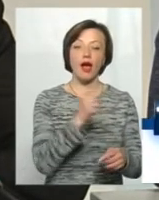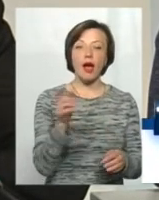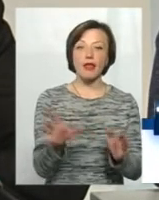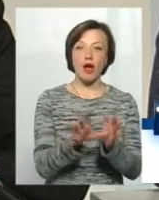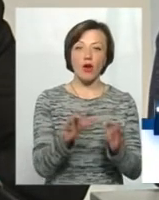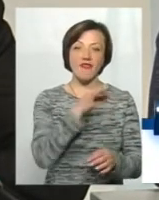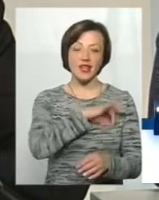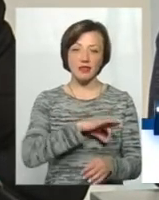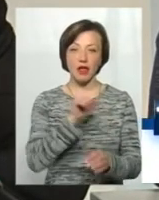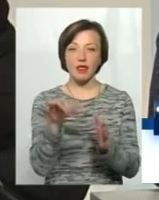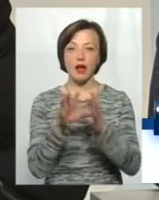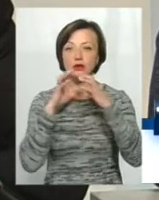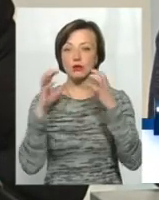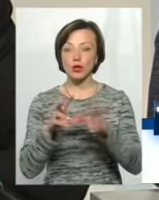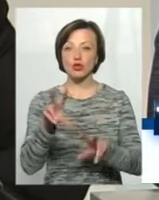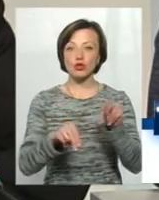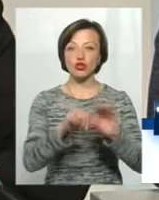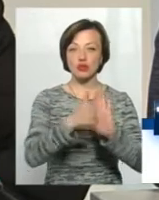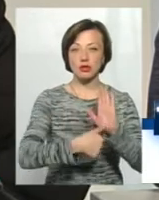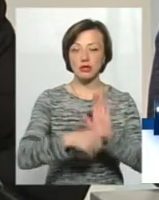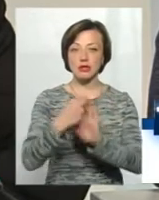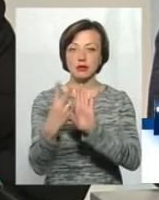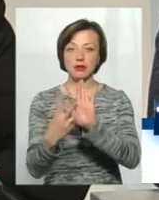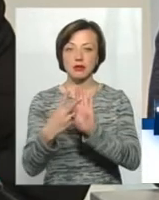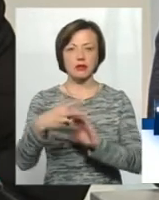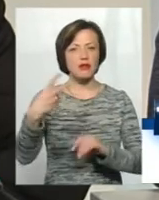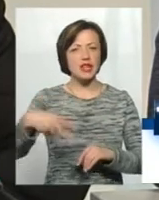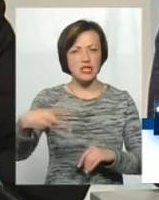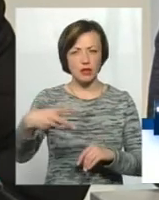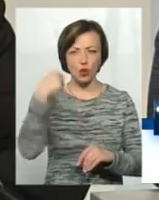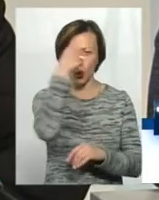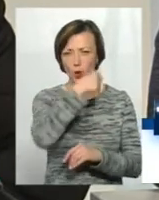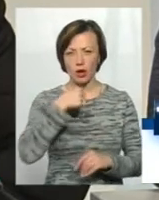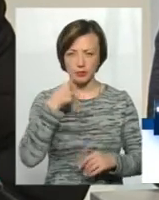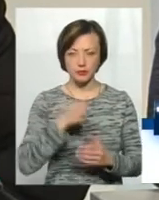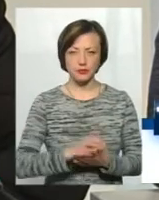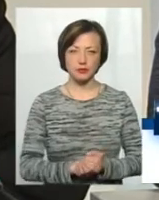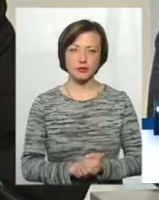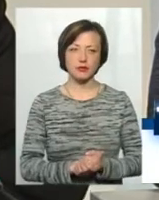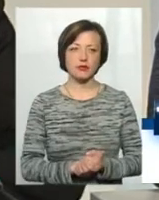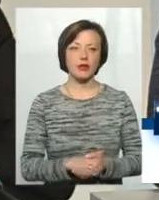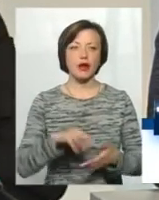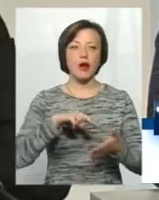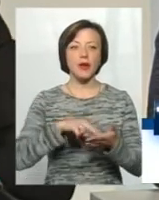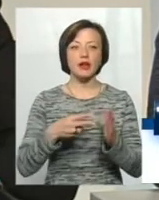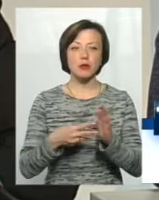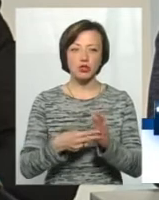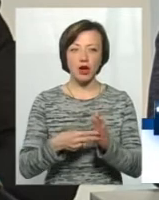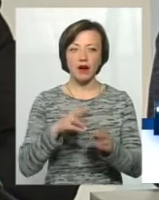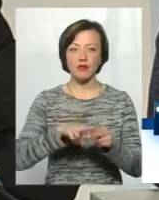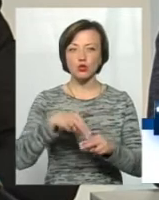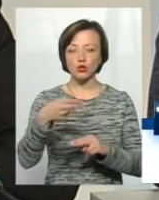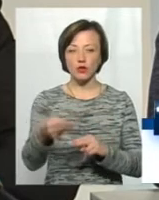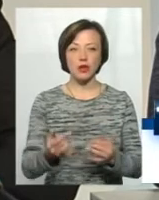розрахована на 2016-2020 роки. Вона передбачає відшкодування для